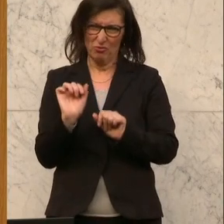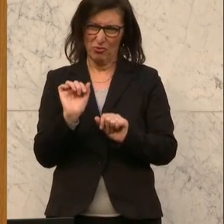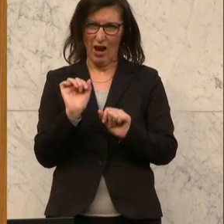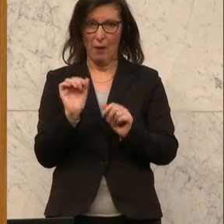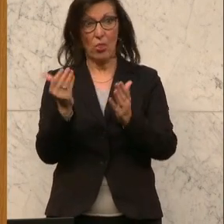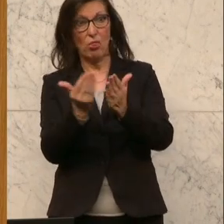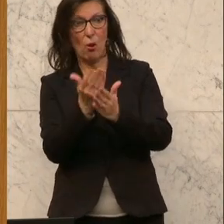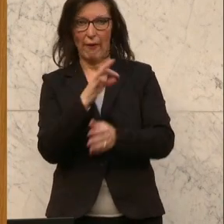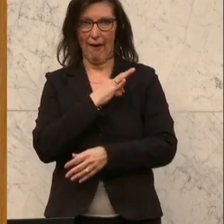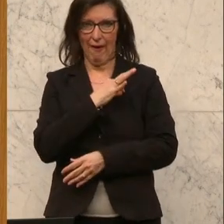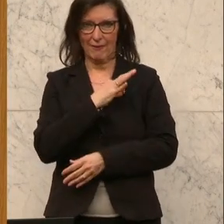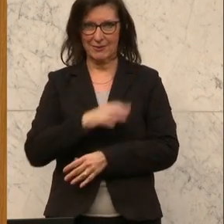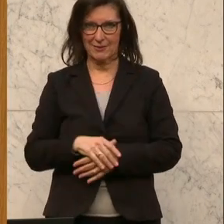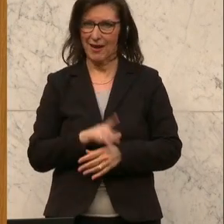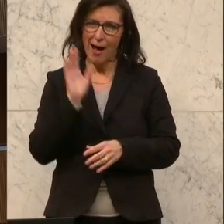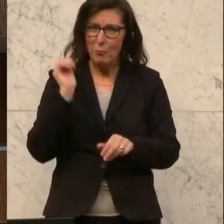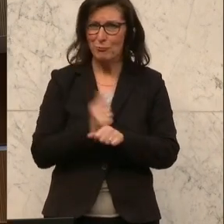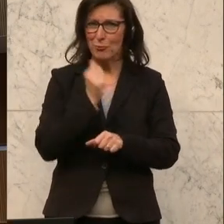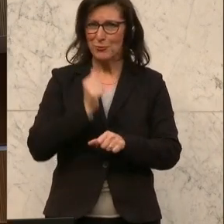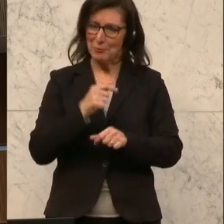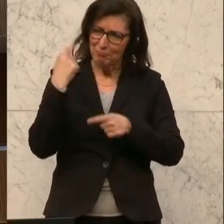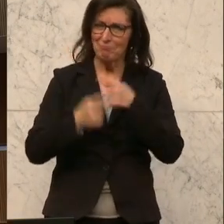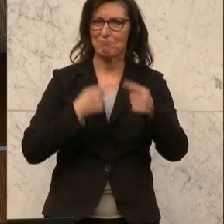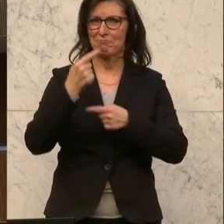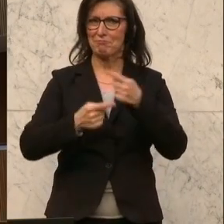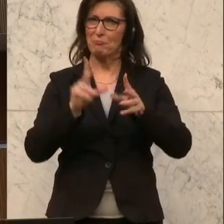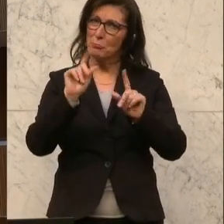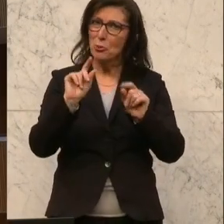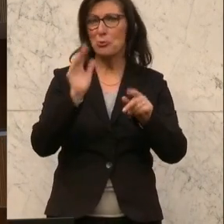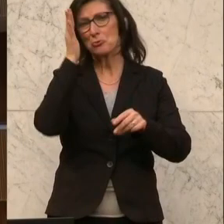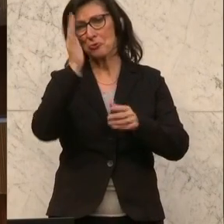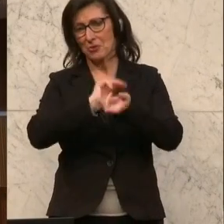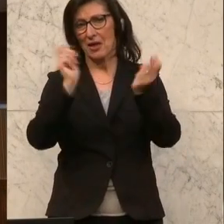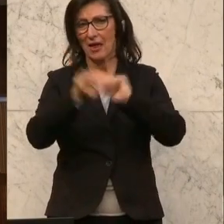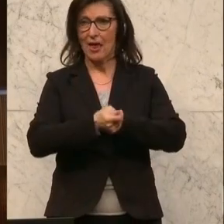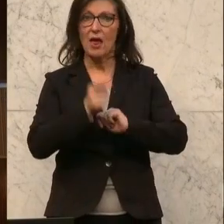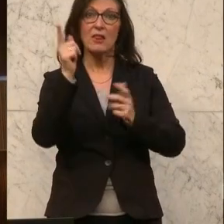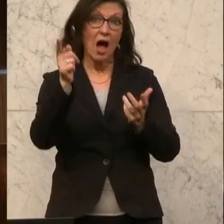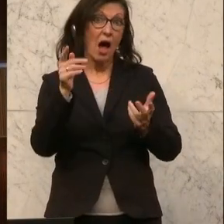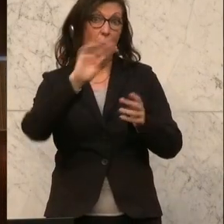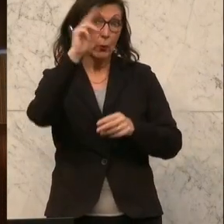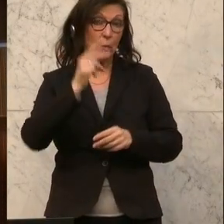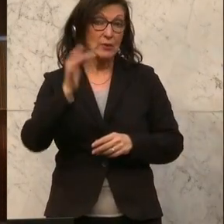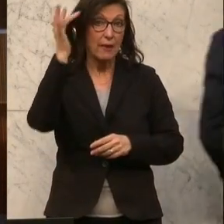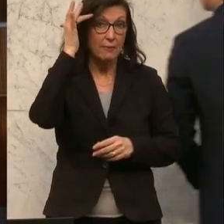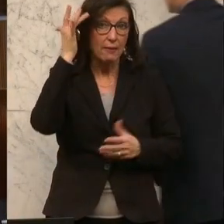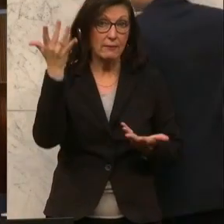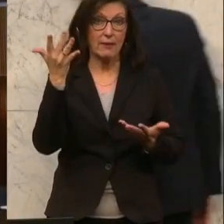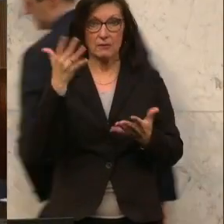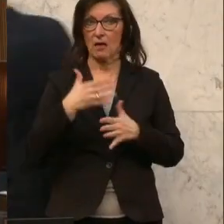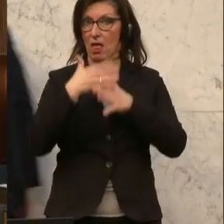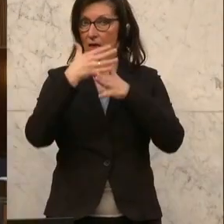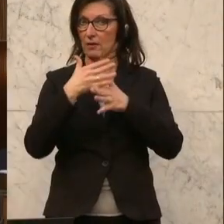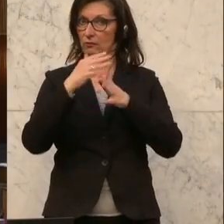bedeutet schlichtweg Veränderung. Fest steht jedenfalls, dass der Einsatz von KI-Systemen zum Wirtschaftswachstum